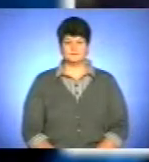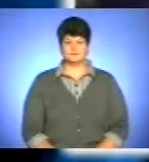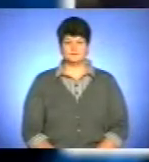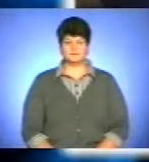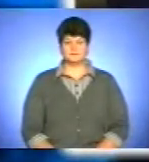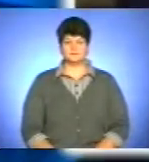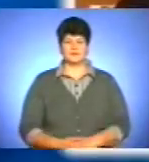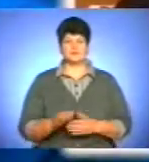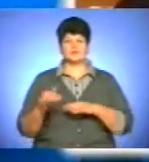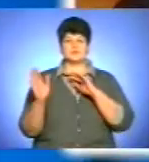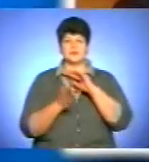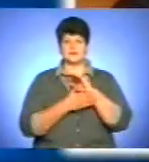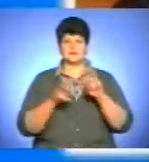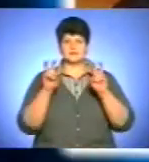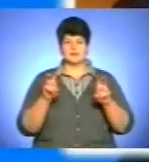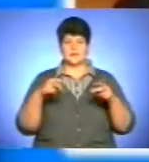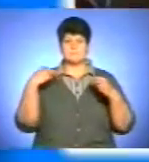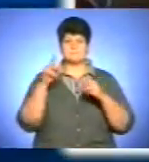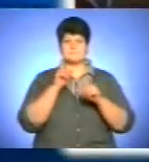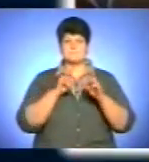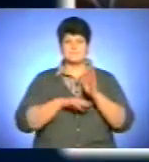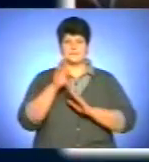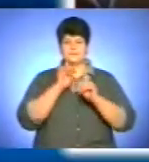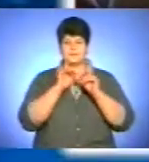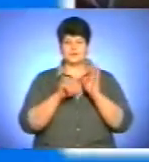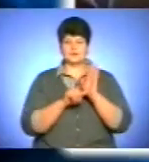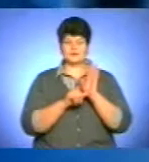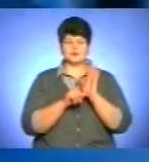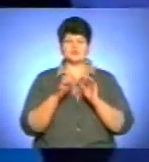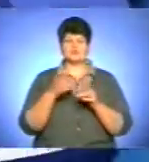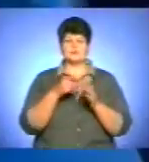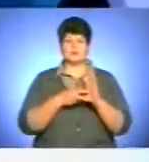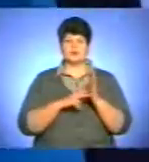Останнє засідання парламенту 6-го скликання планують на 4 грудня.